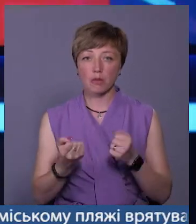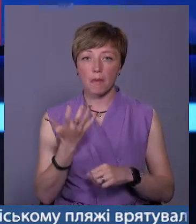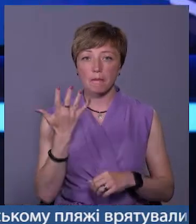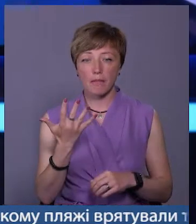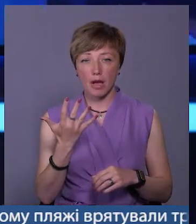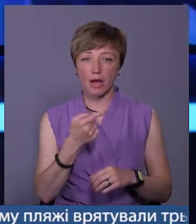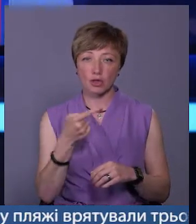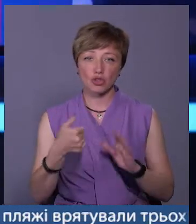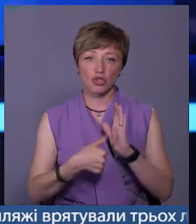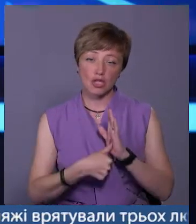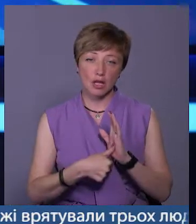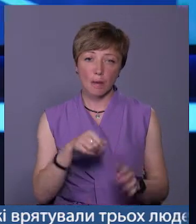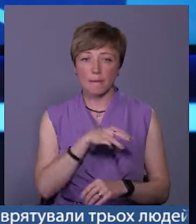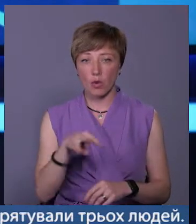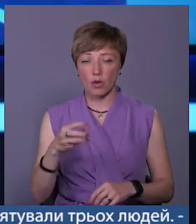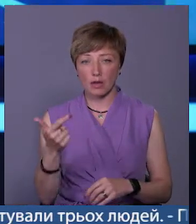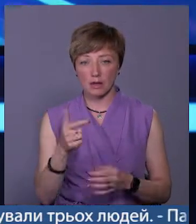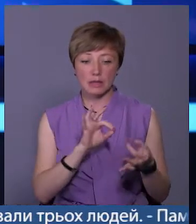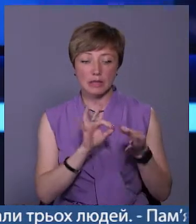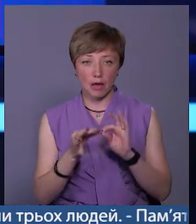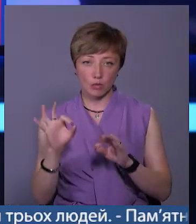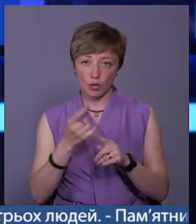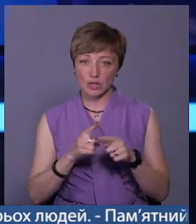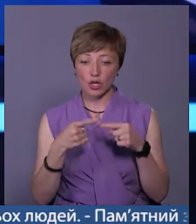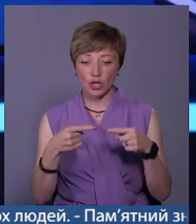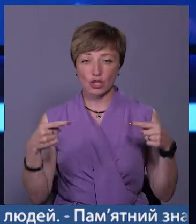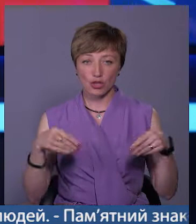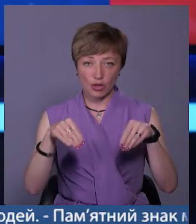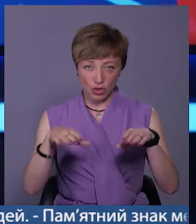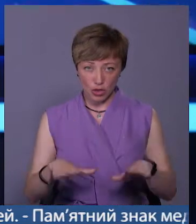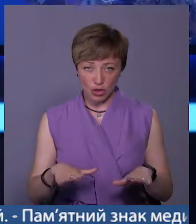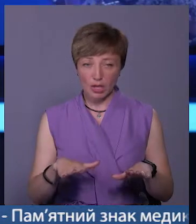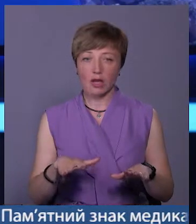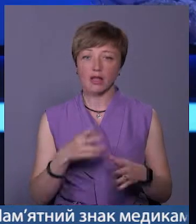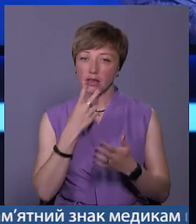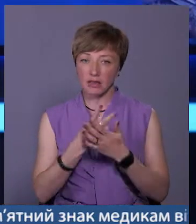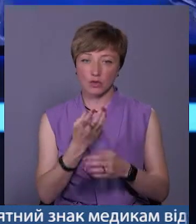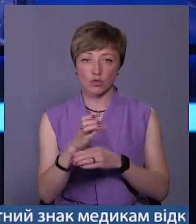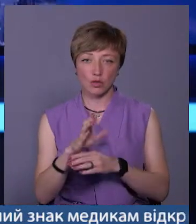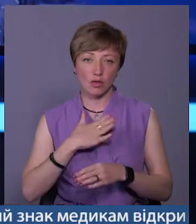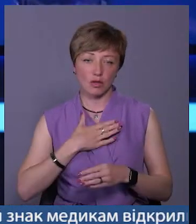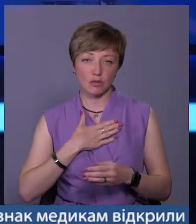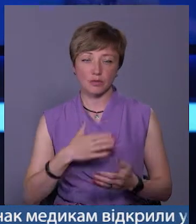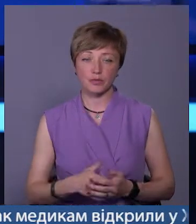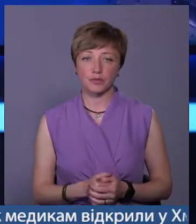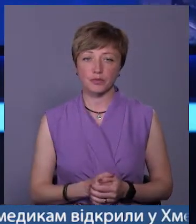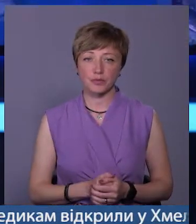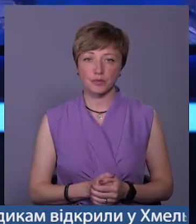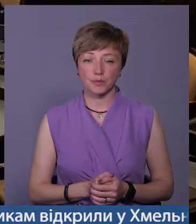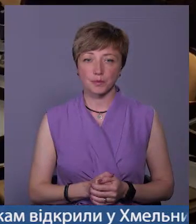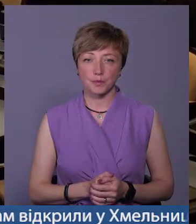5-6 мільйонів гривень. Детальніше про це та про інші ухвалення рішення – дивіться у сюжеті Аліни Косароваї.